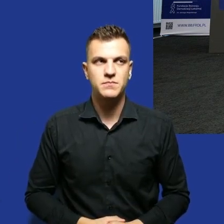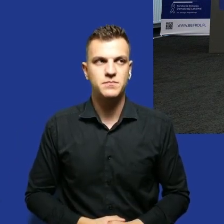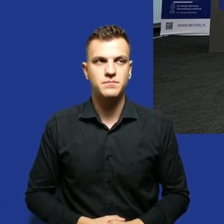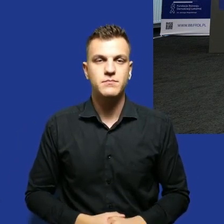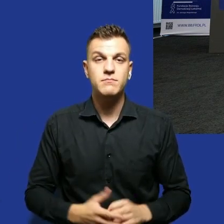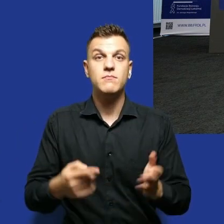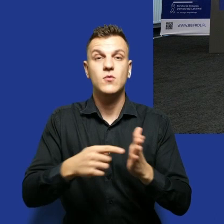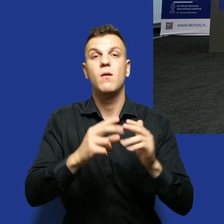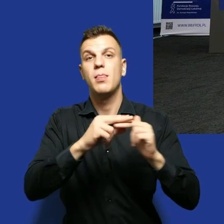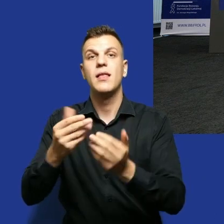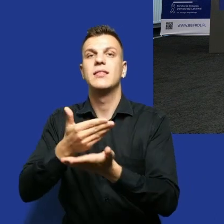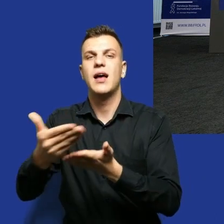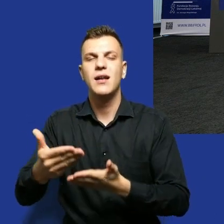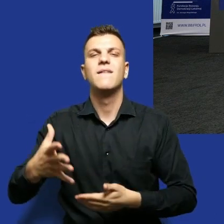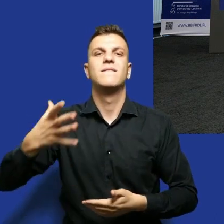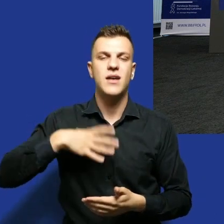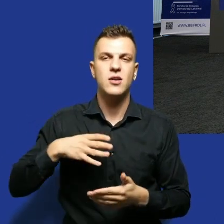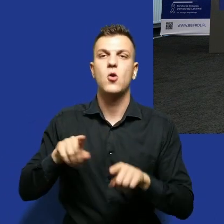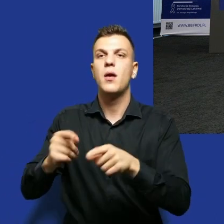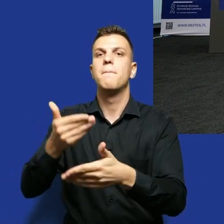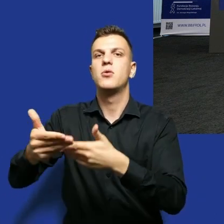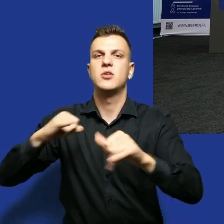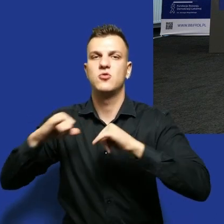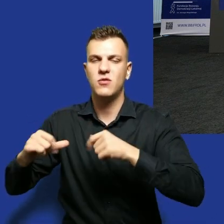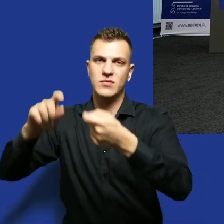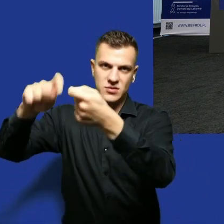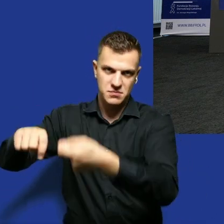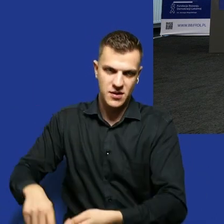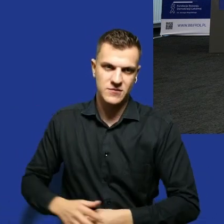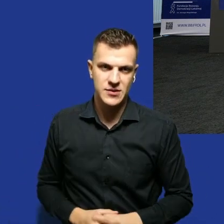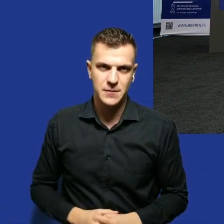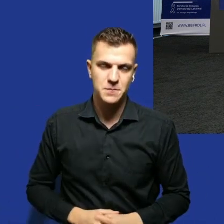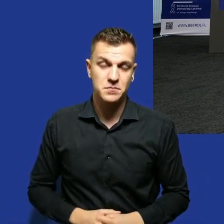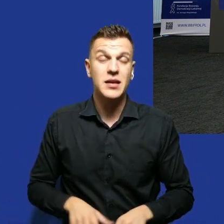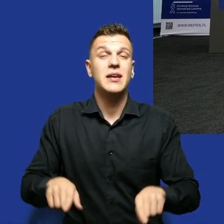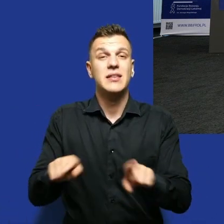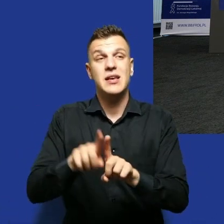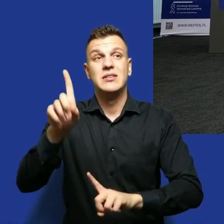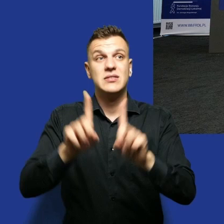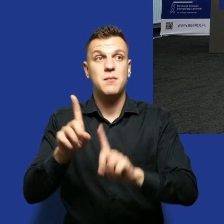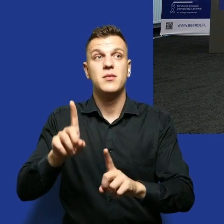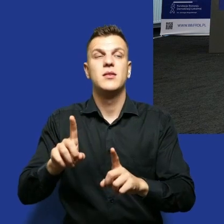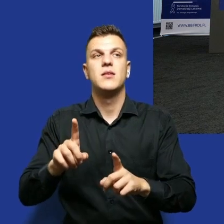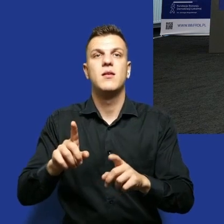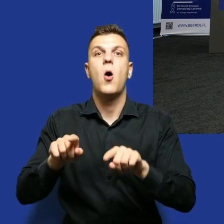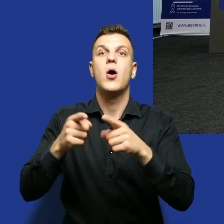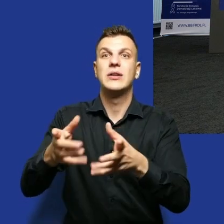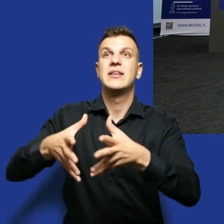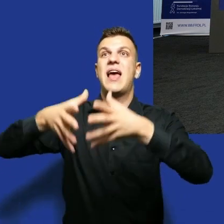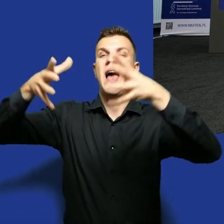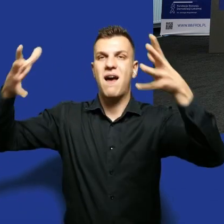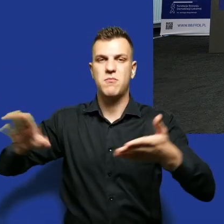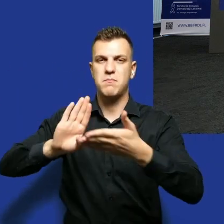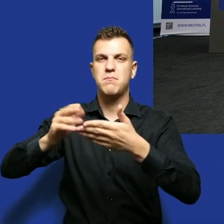podbijam ten głos trzeba również sprawdzać organizacje pozarządowe czasami zdarza się że również wielkie prodemokratyczne organizacje pozarządowe